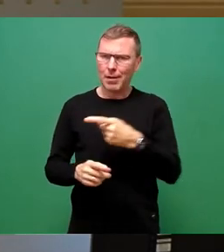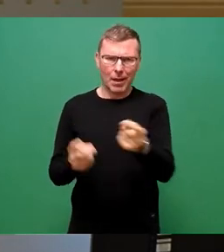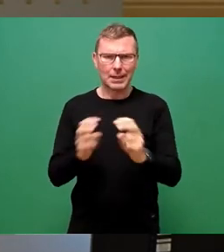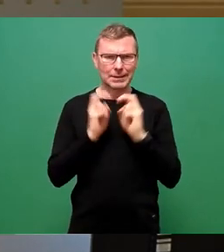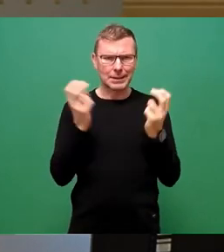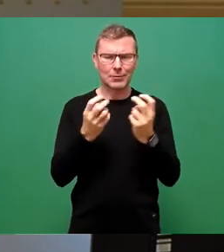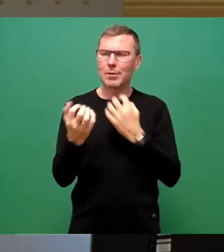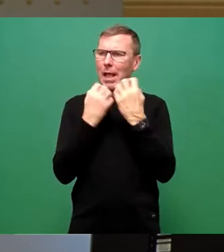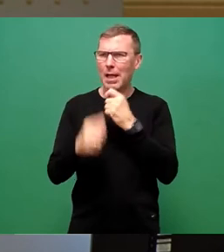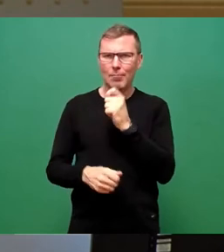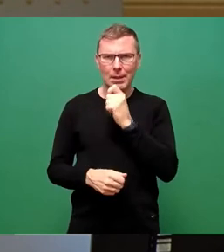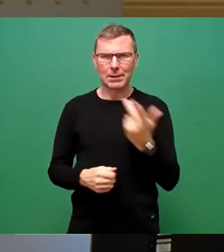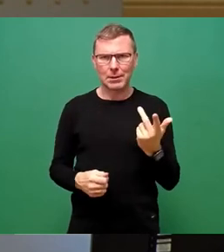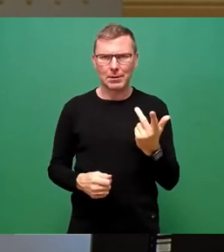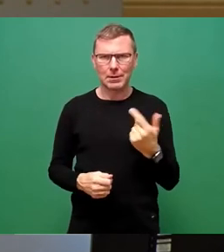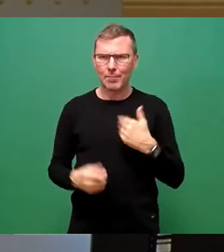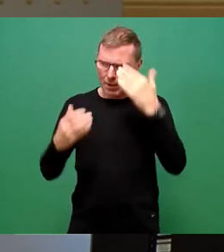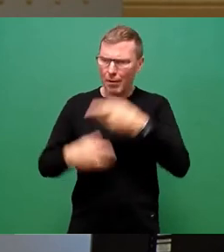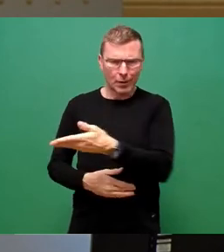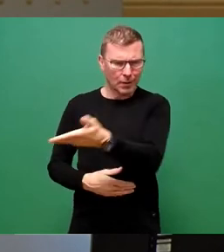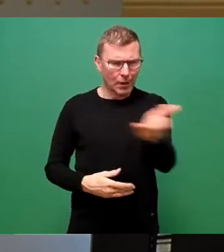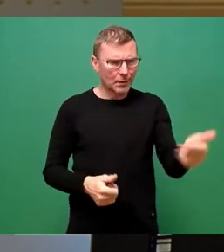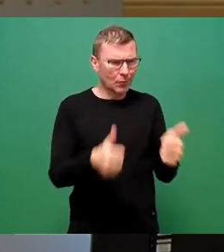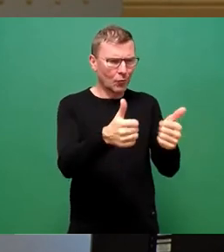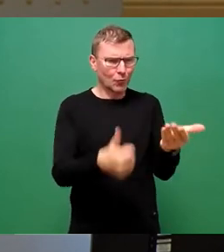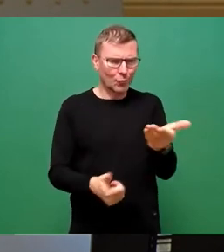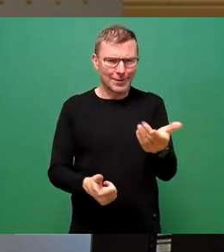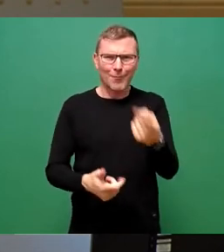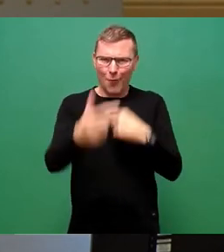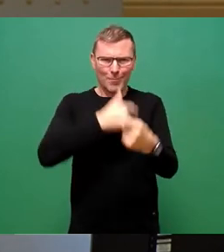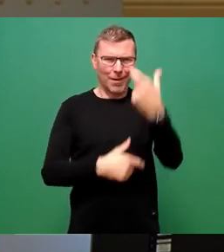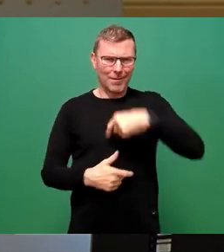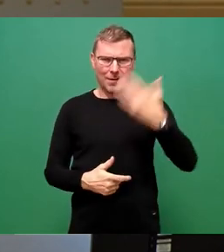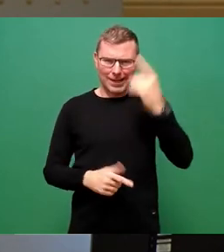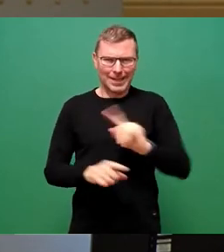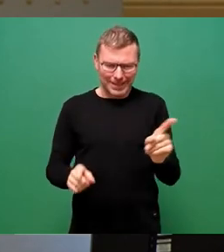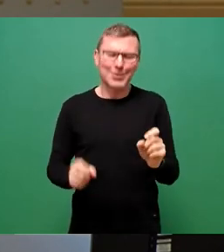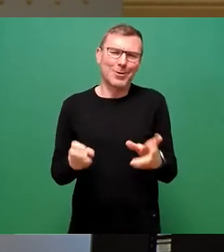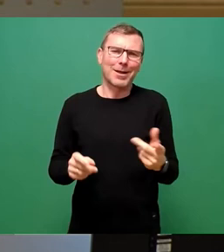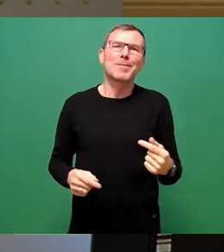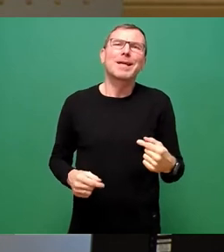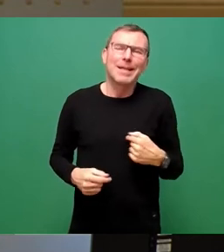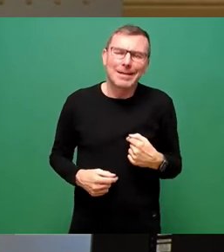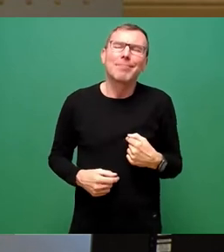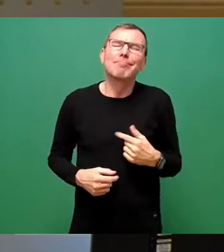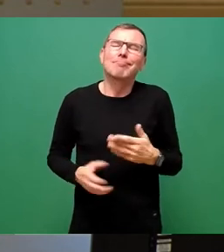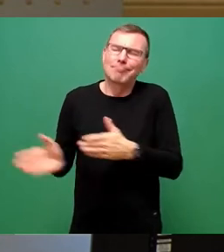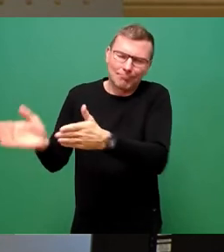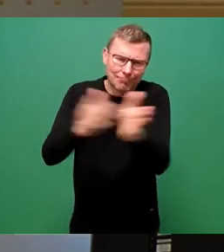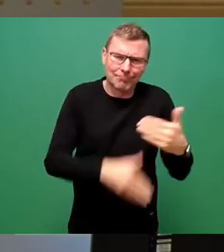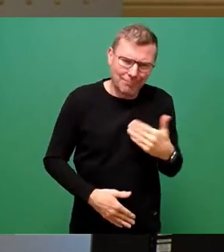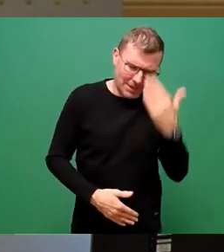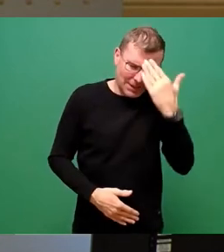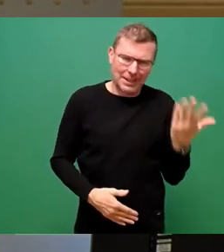berichtet. Ich kenne euch also alle ziemlich gut, auch wenn ihr mich nicht kennt. Ich würde sagen, ich bin also relativ im Bilde. Und ich habe mir